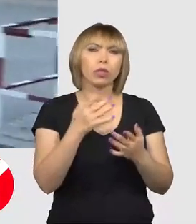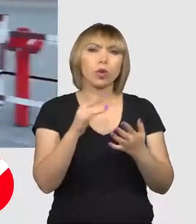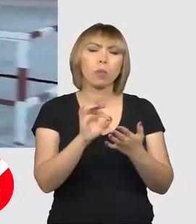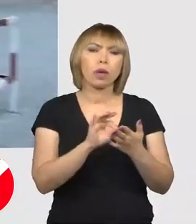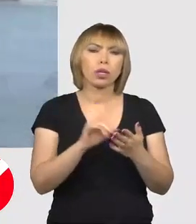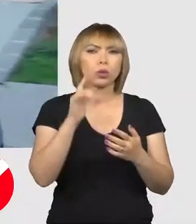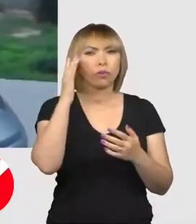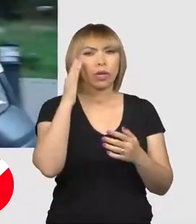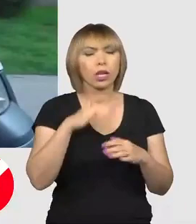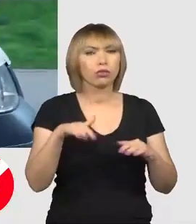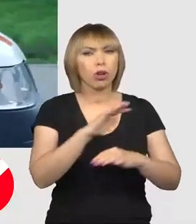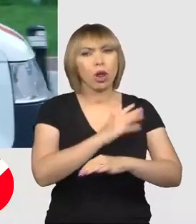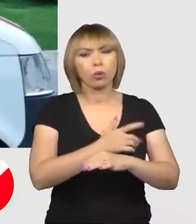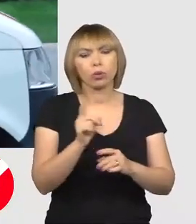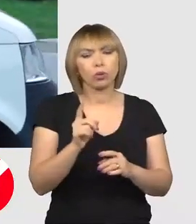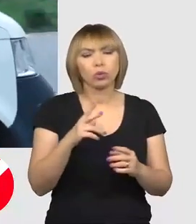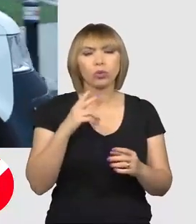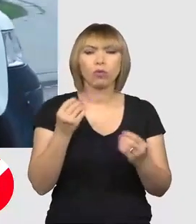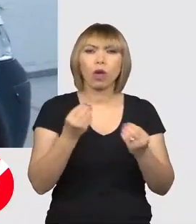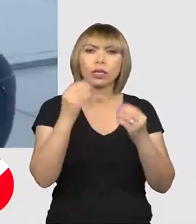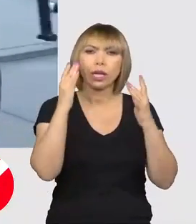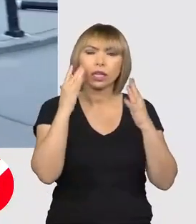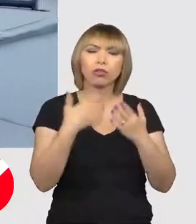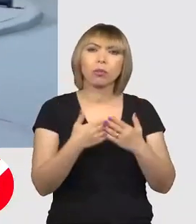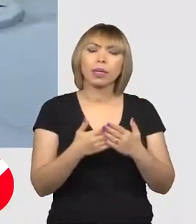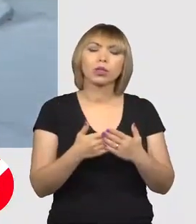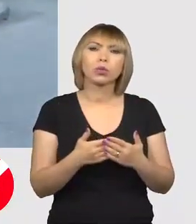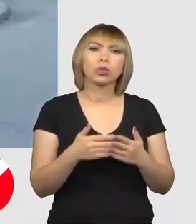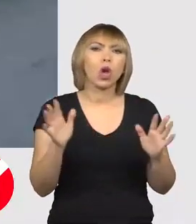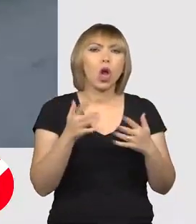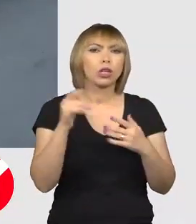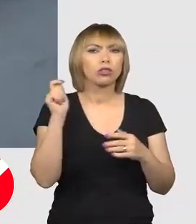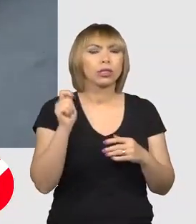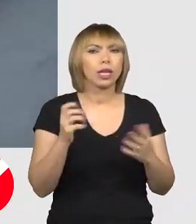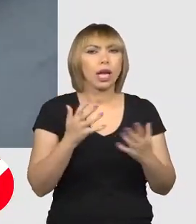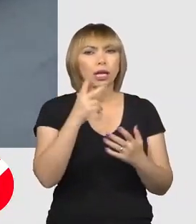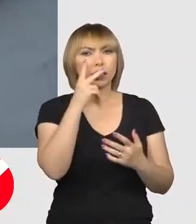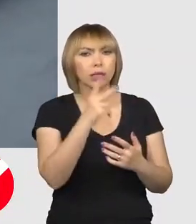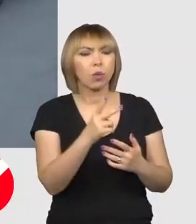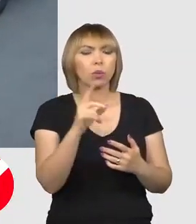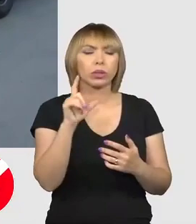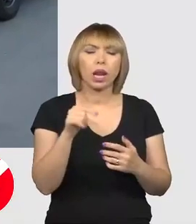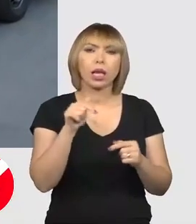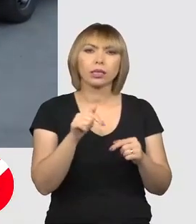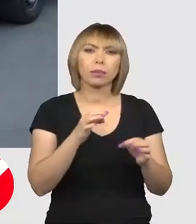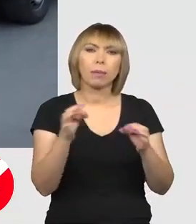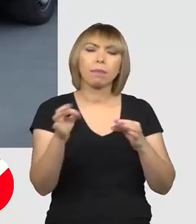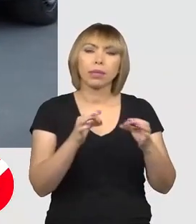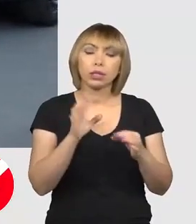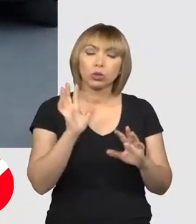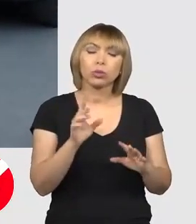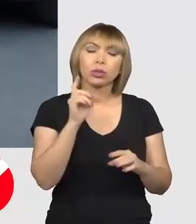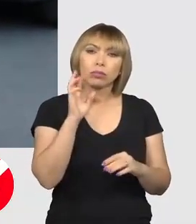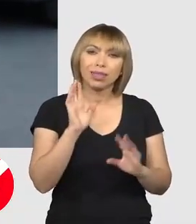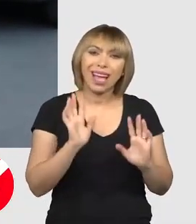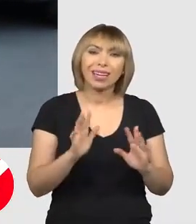vor îngrijora autoritățile. Evident că ele sunt foarte îngrijorătoare pentru orice țară care se uită la asemenea măsuri. Însă,